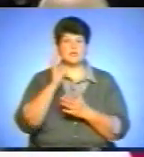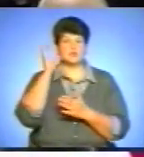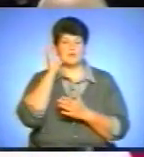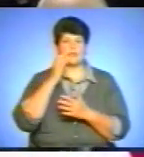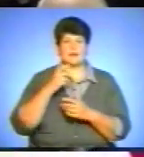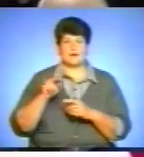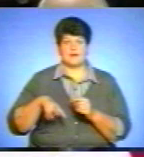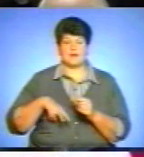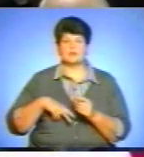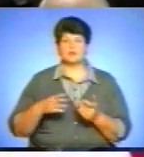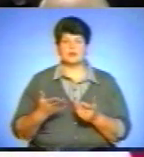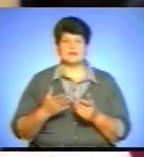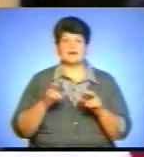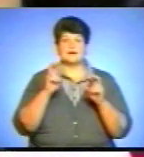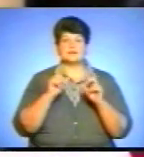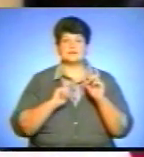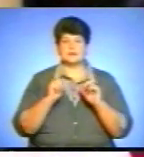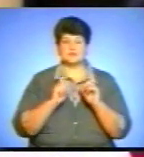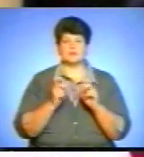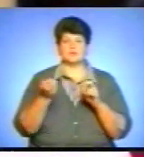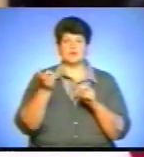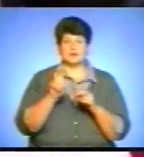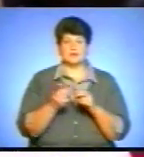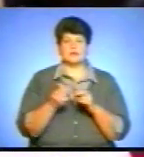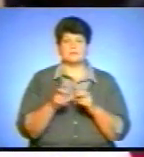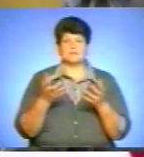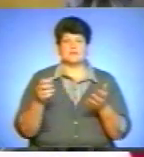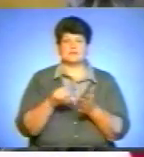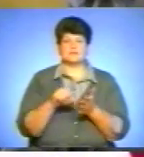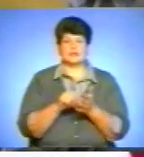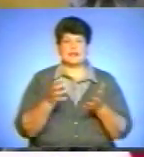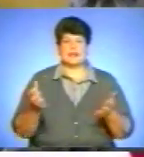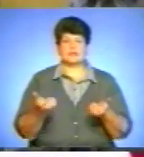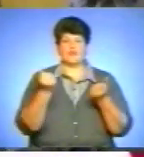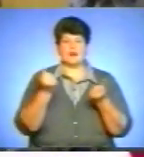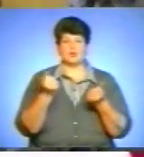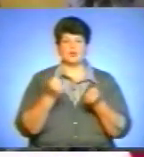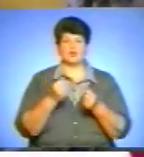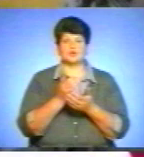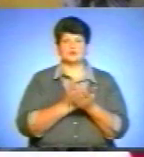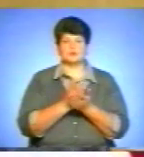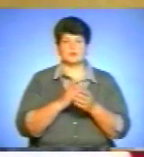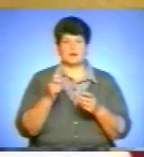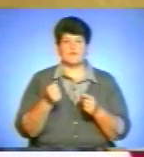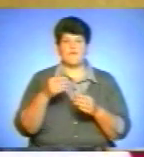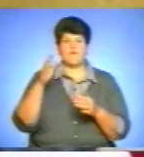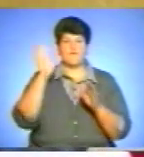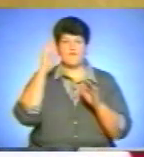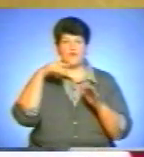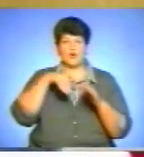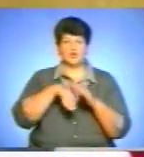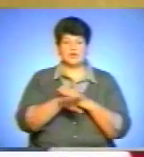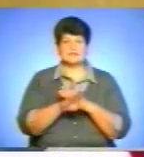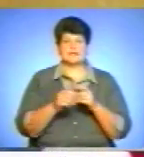На засідання сесії обласної ради приїхали представники рятувально-водолазної служби краю. Їм боргують зарплати. Водолаз, який, ризикуючи